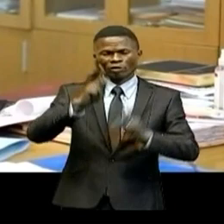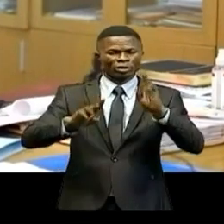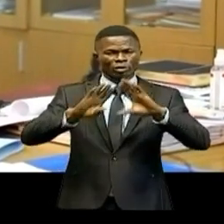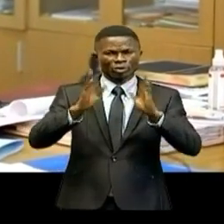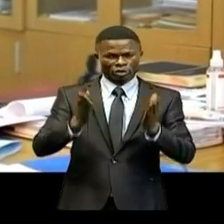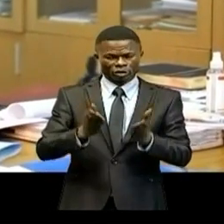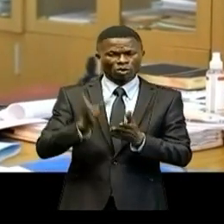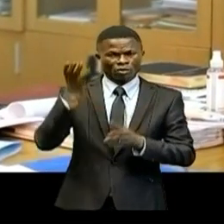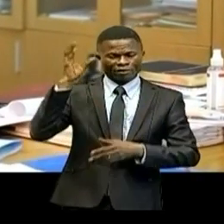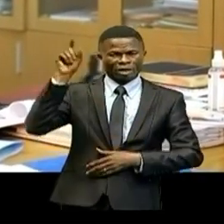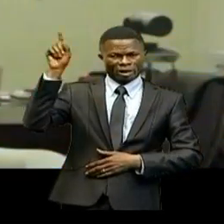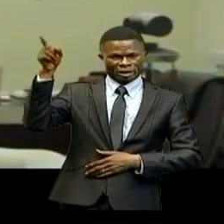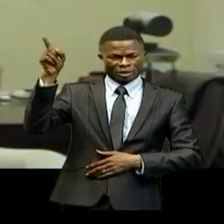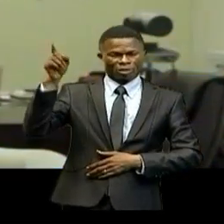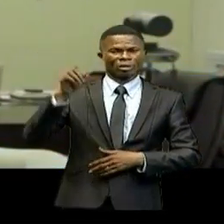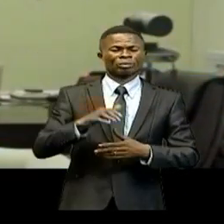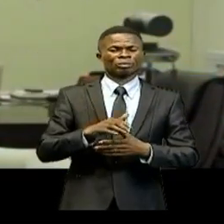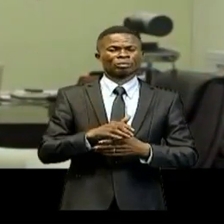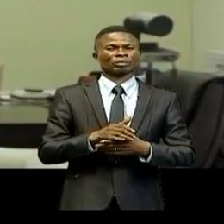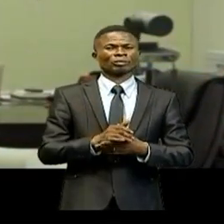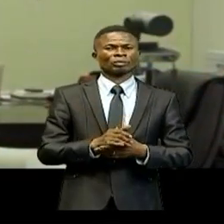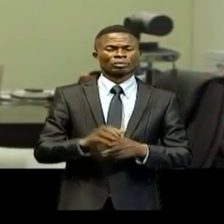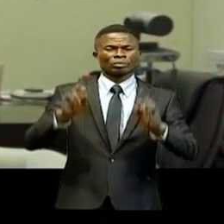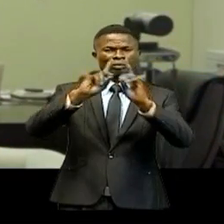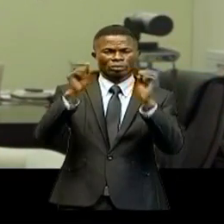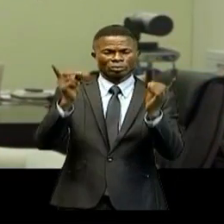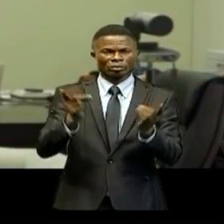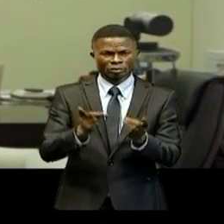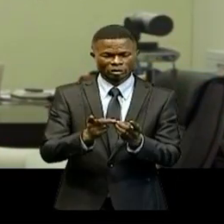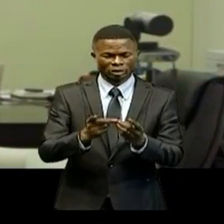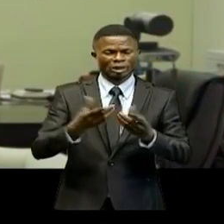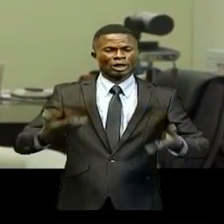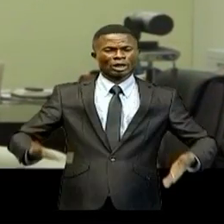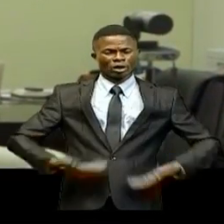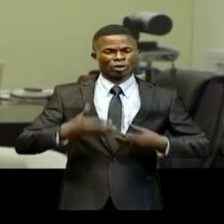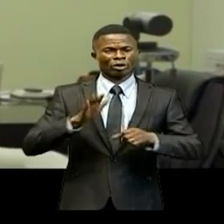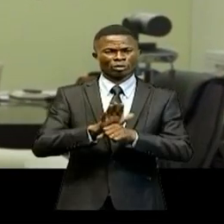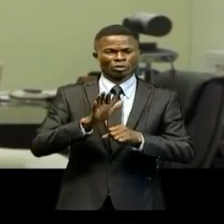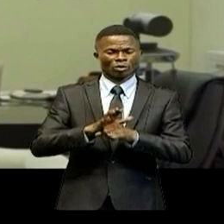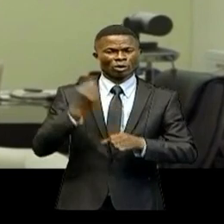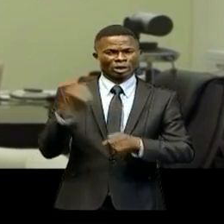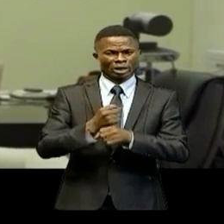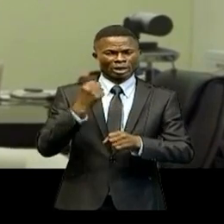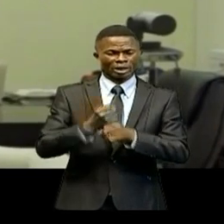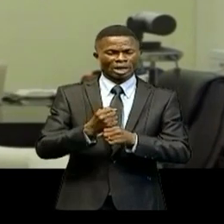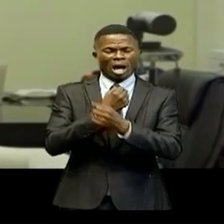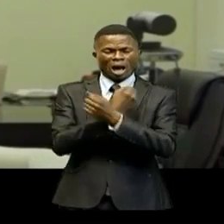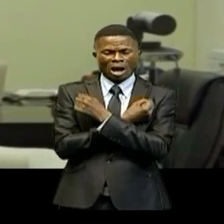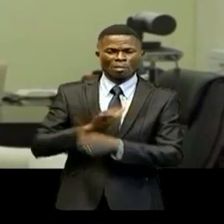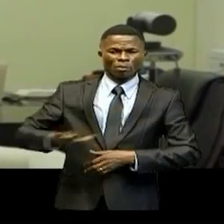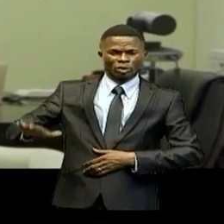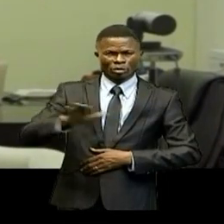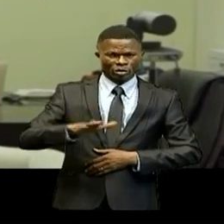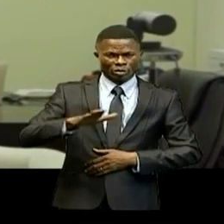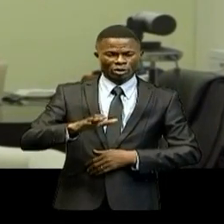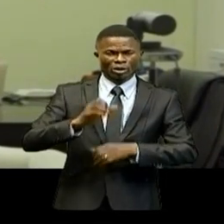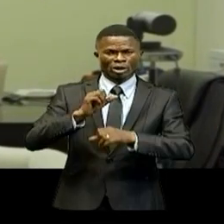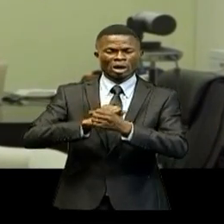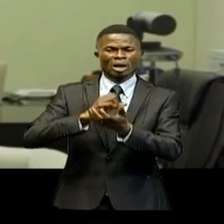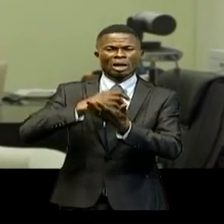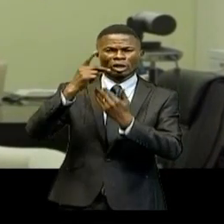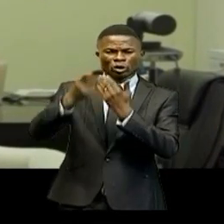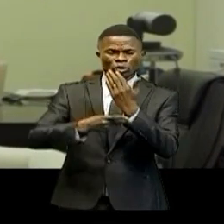locale. La délégation a salué les efforts patriotiques des promoteurs du dit projet